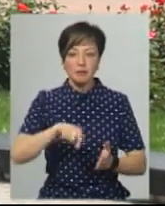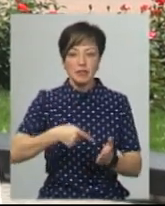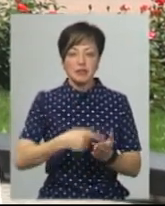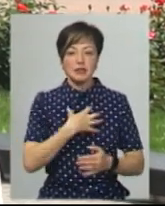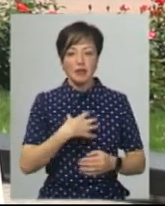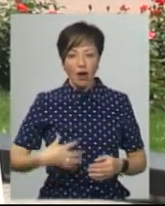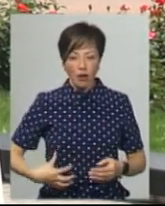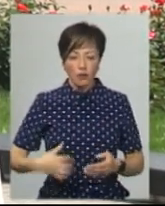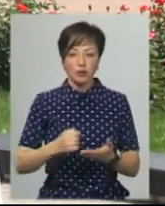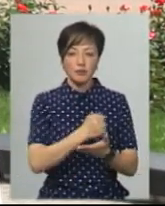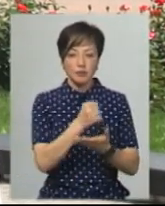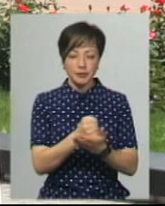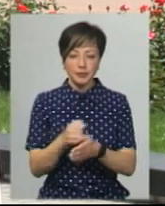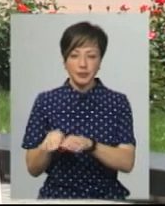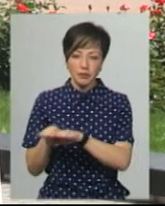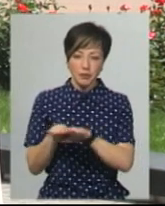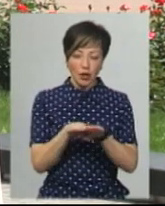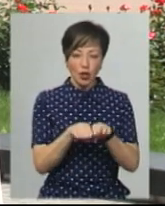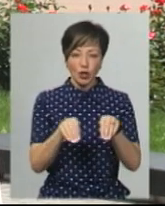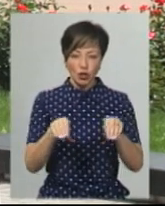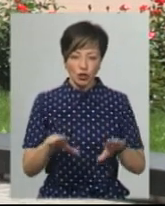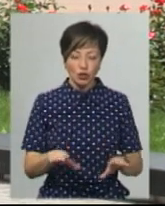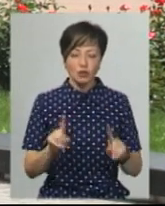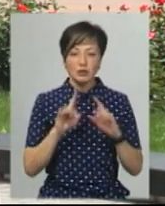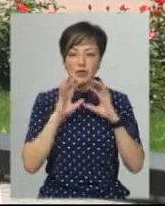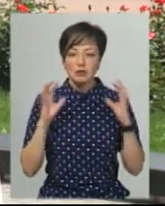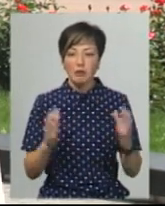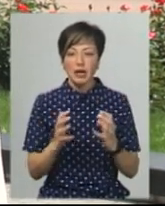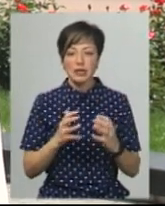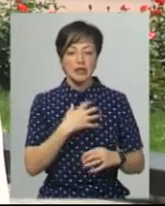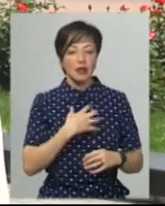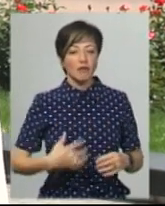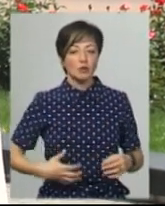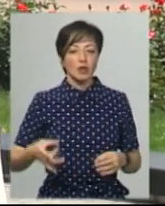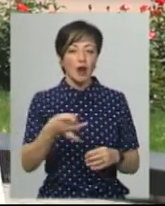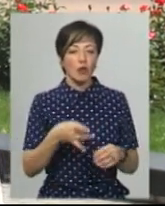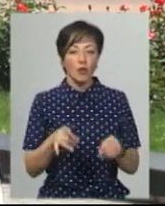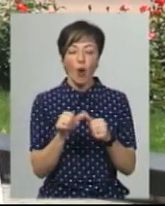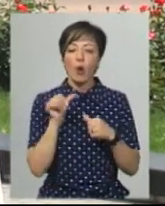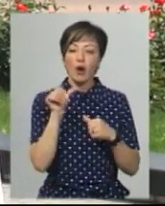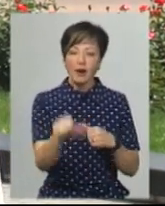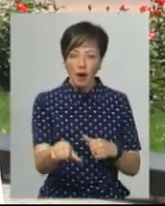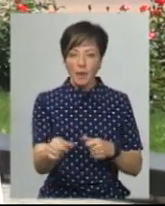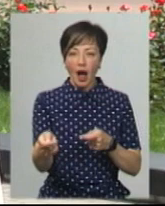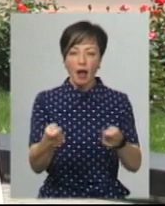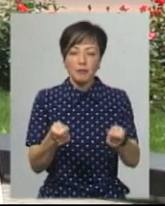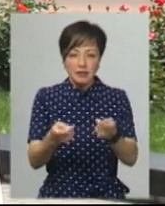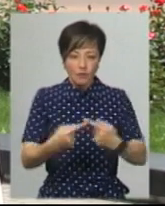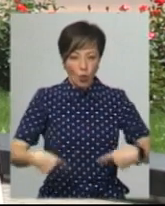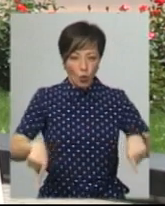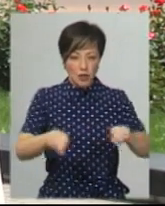де прийняли одностайну резолюцію, щоб зберегти Славутський район як окрему адміністративну